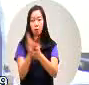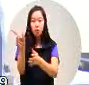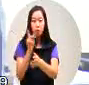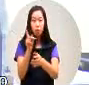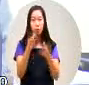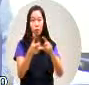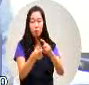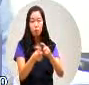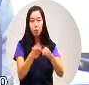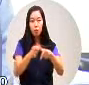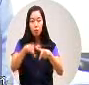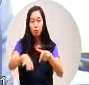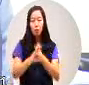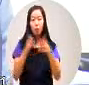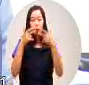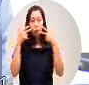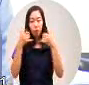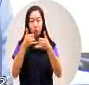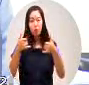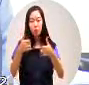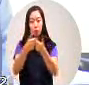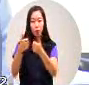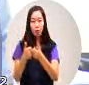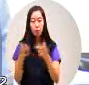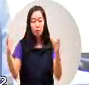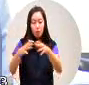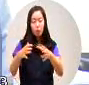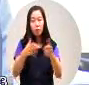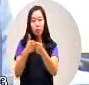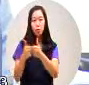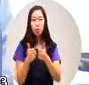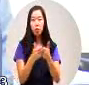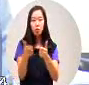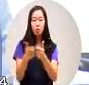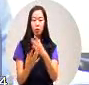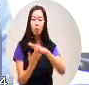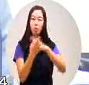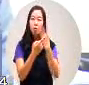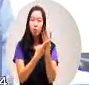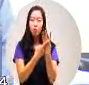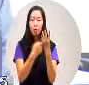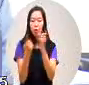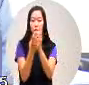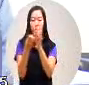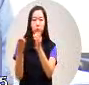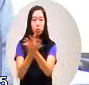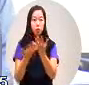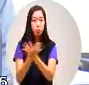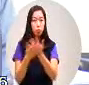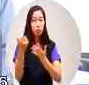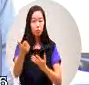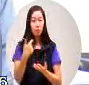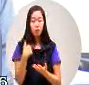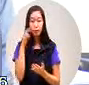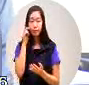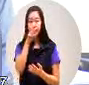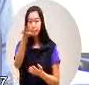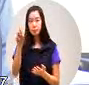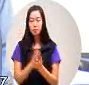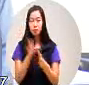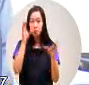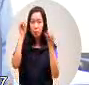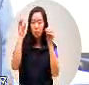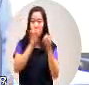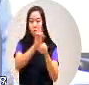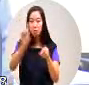原民会来进行讨论产业计划要怎么做那么我所看到的一些资讯